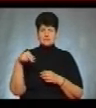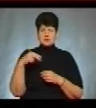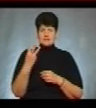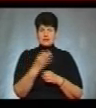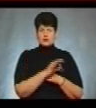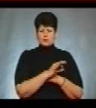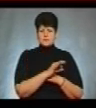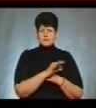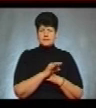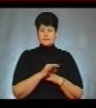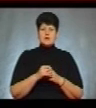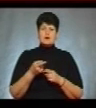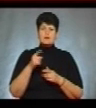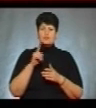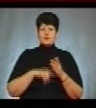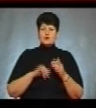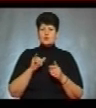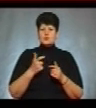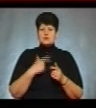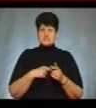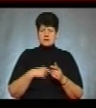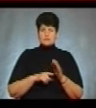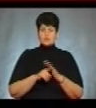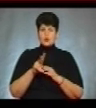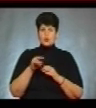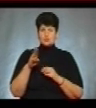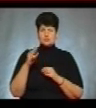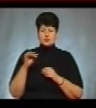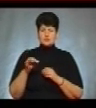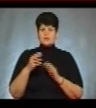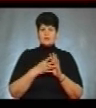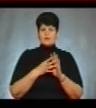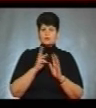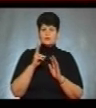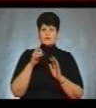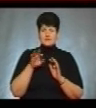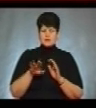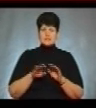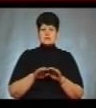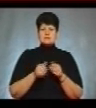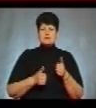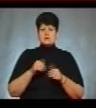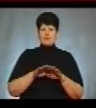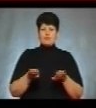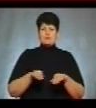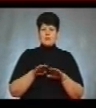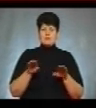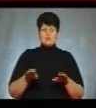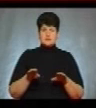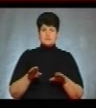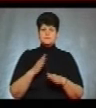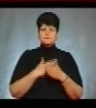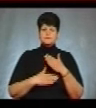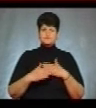3-0. Спартакиада «Повір у себе» розпочалася у лютому 9 квітня. Змагатимуться у плаванні спортсмени з ураженням опорно